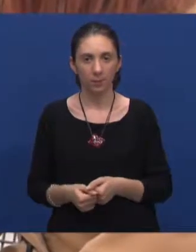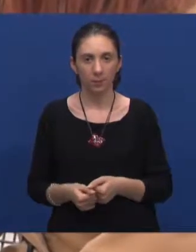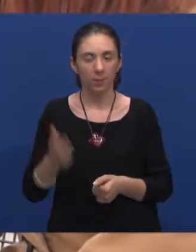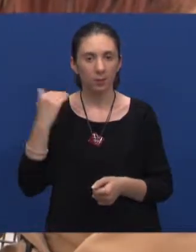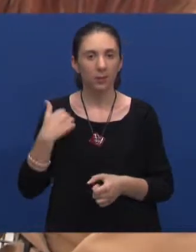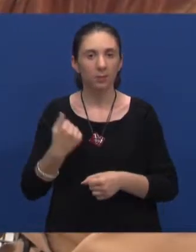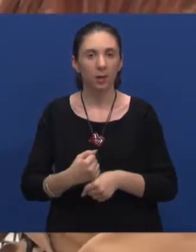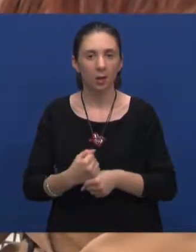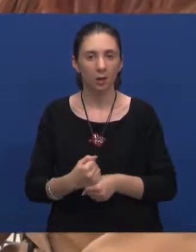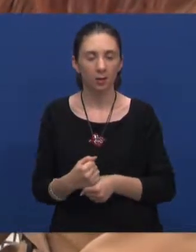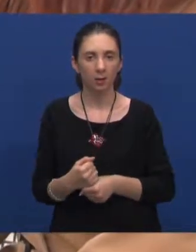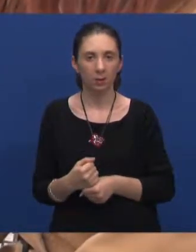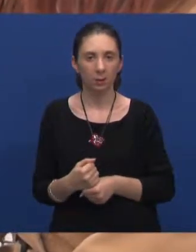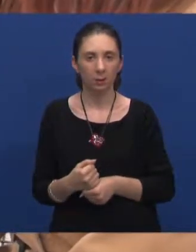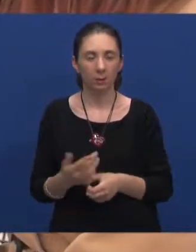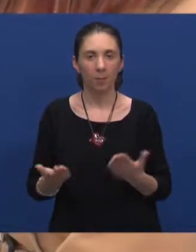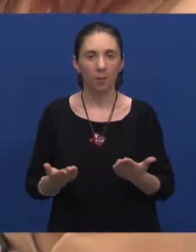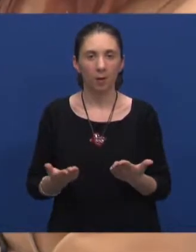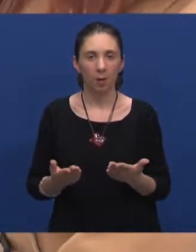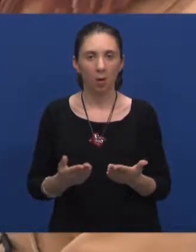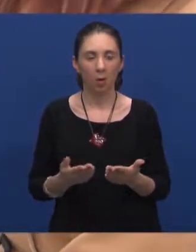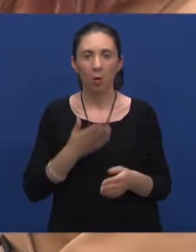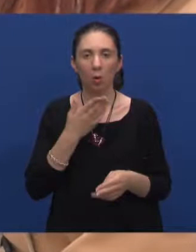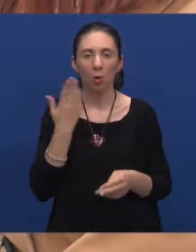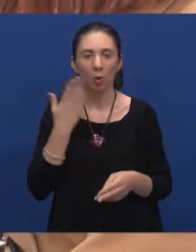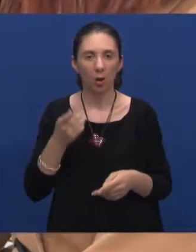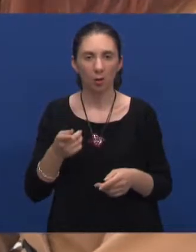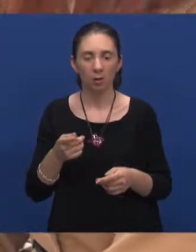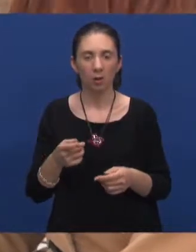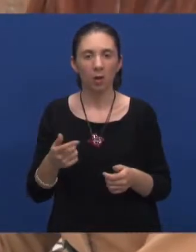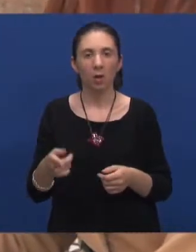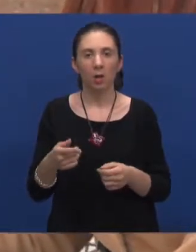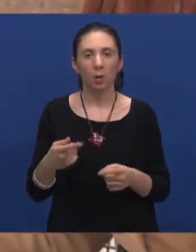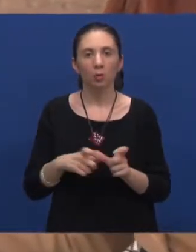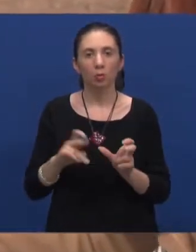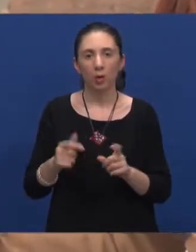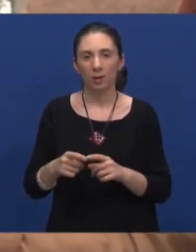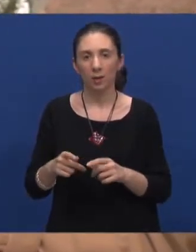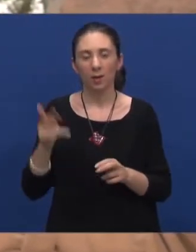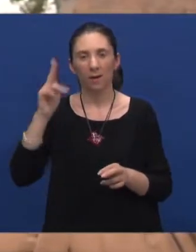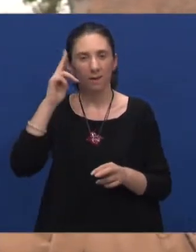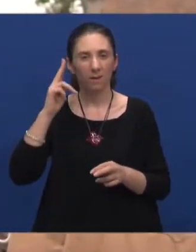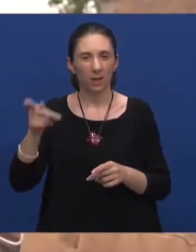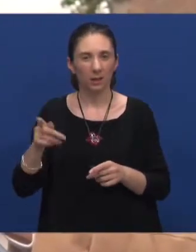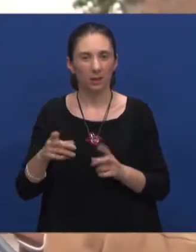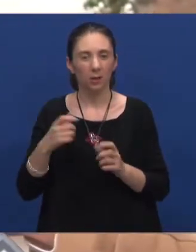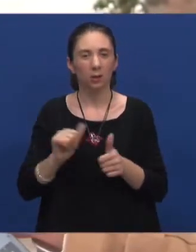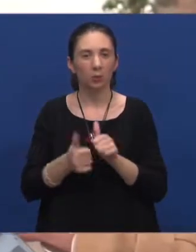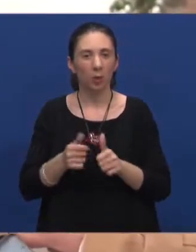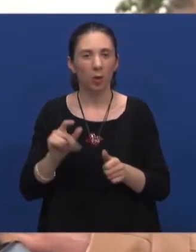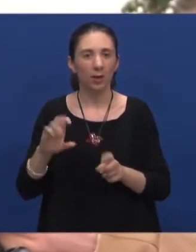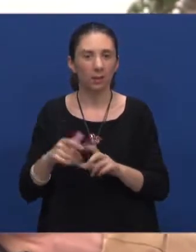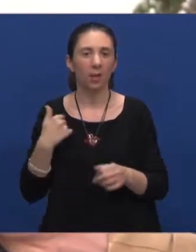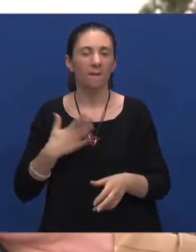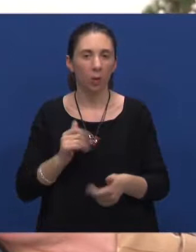Prije sam radila kao honorarni suradnik u vijesniku u sportskoj redakciji jer jako